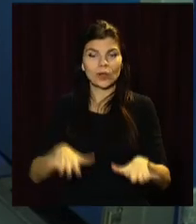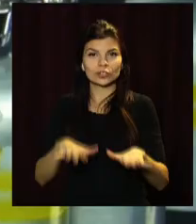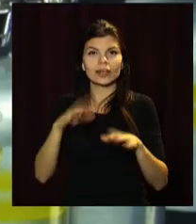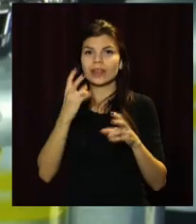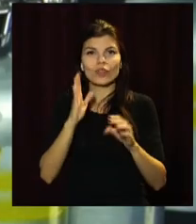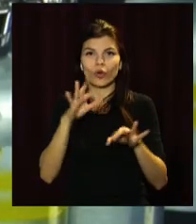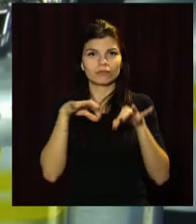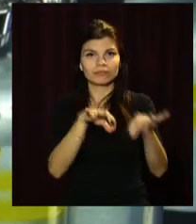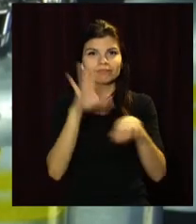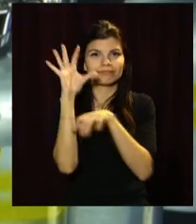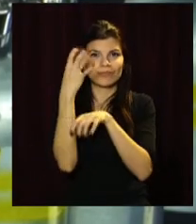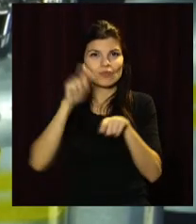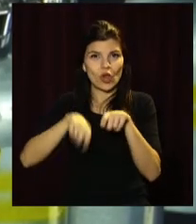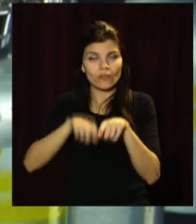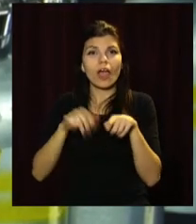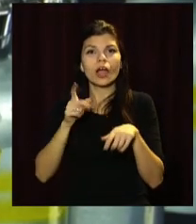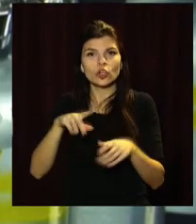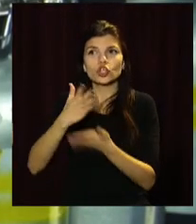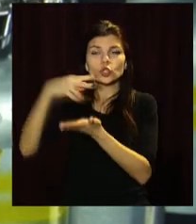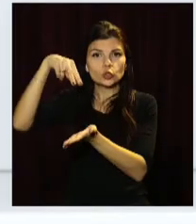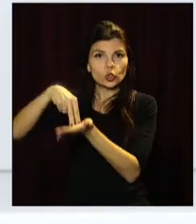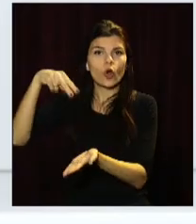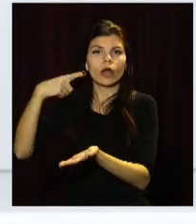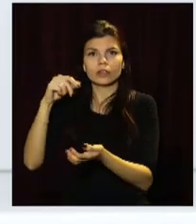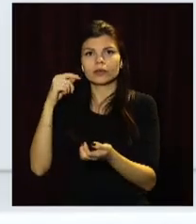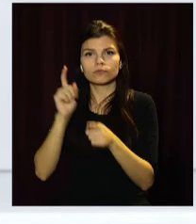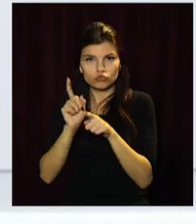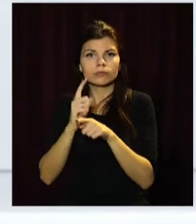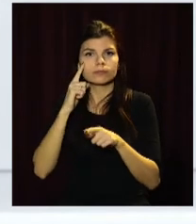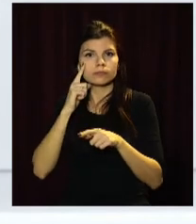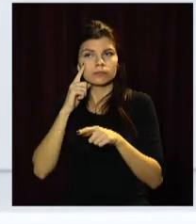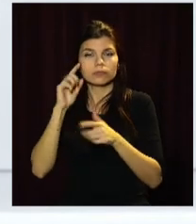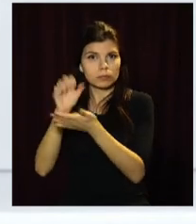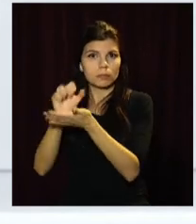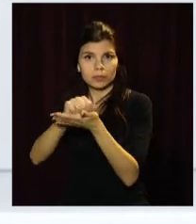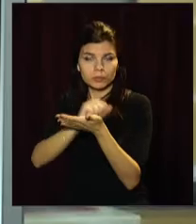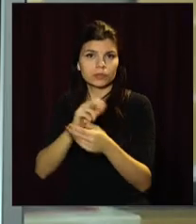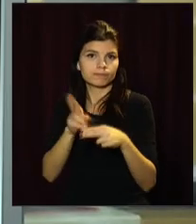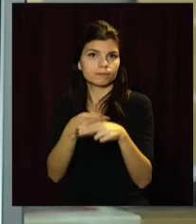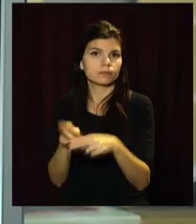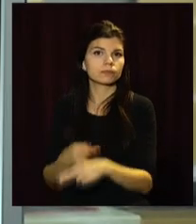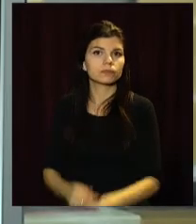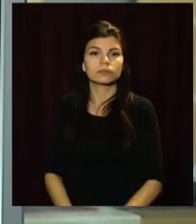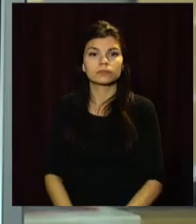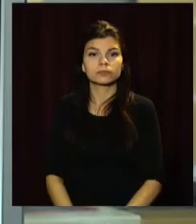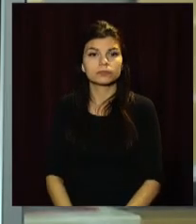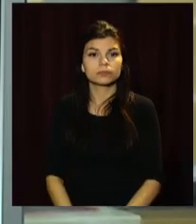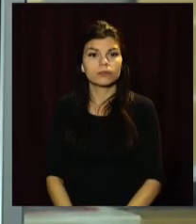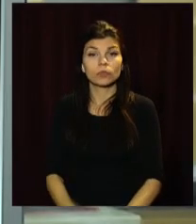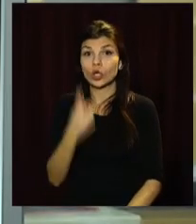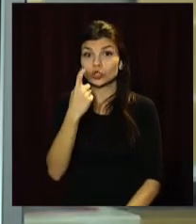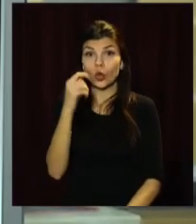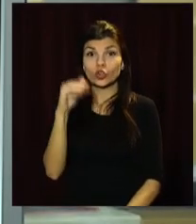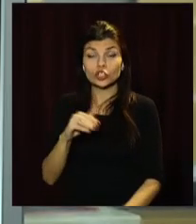2021-го. Вікторія Вахрушина, Денис Крикус, Open News, телеканал «Відкритий». 100 тисяч для